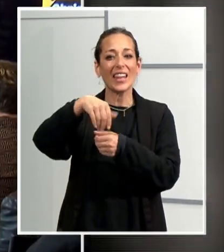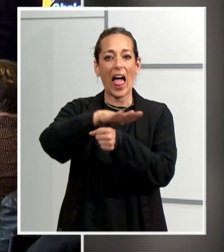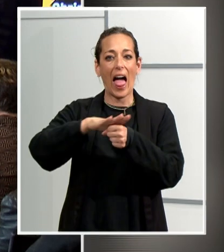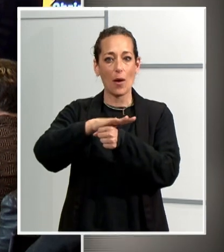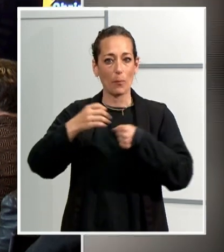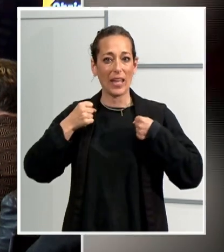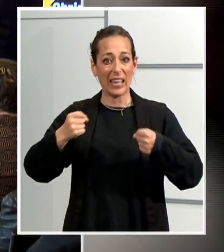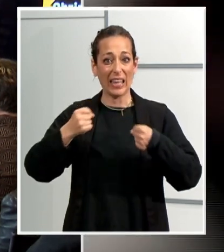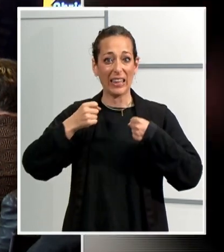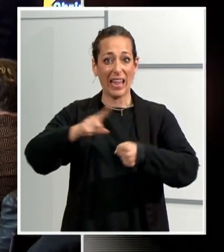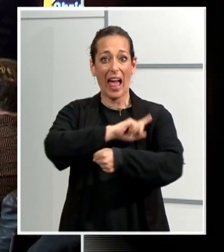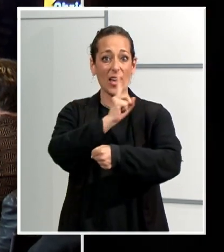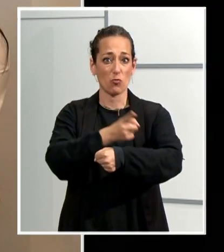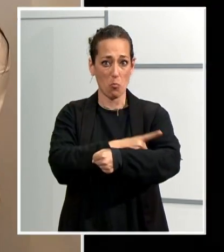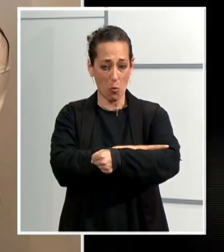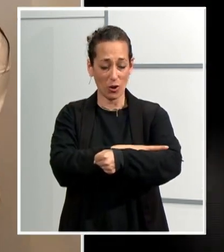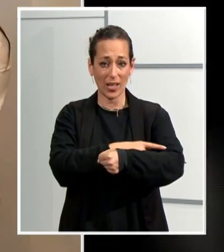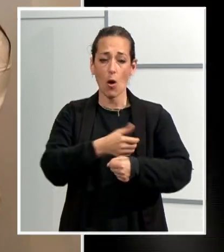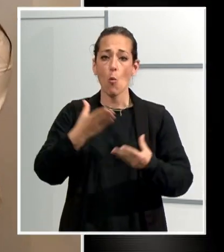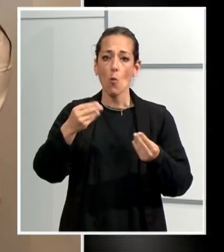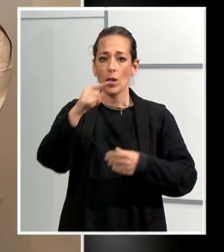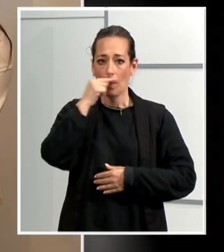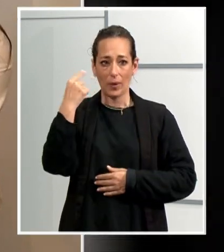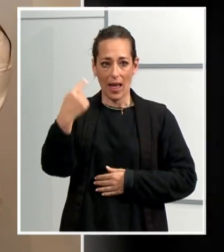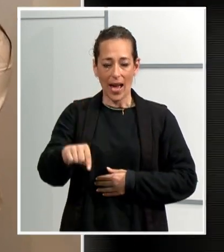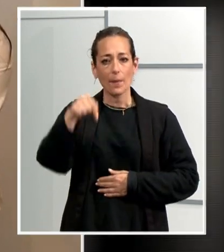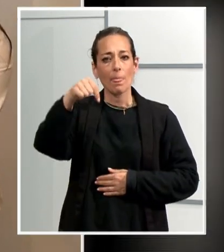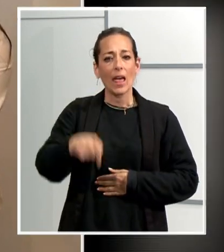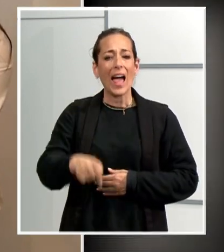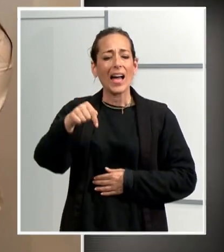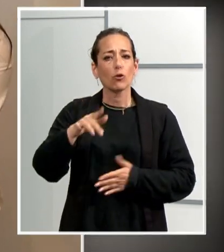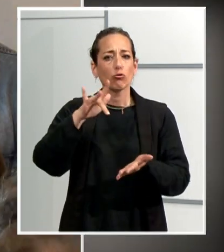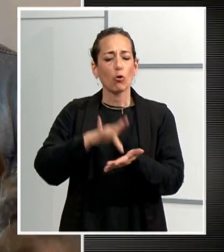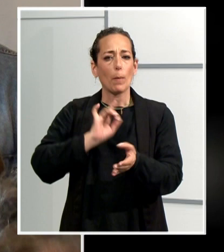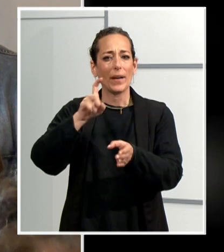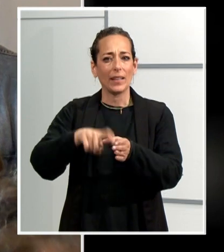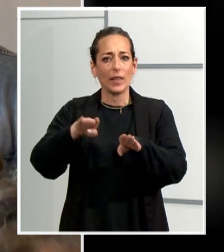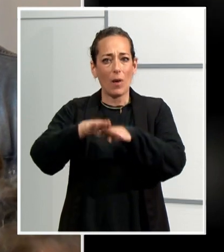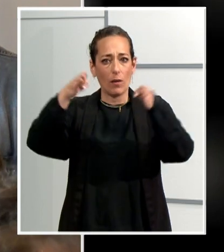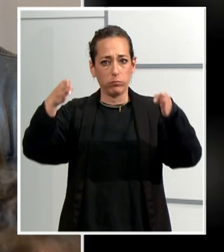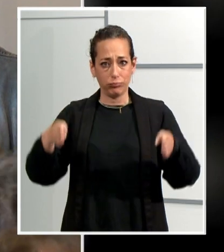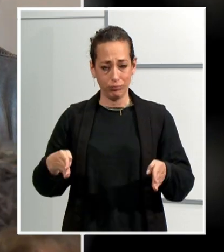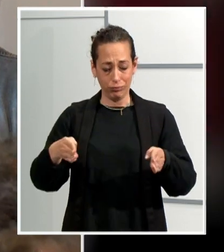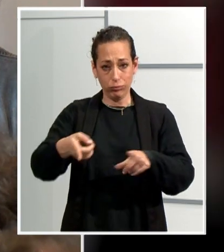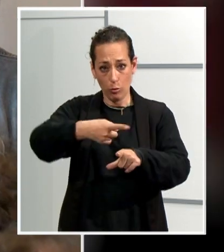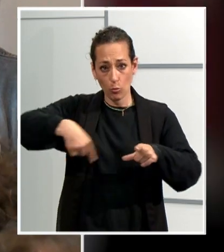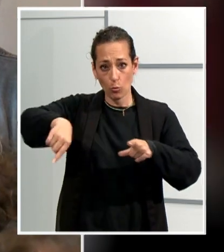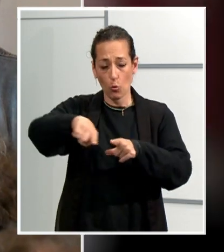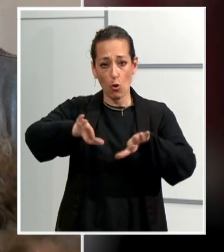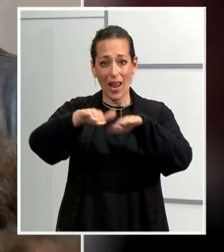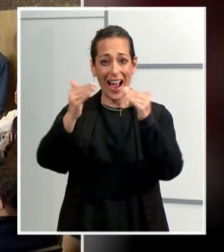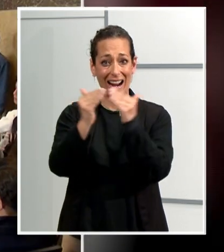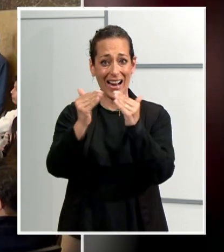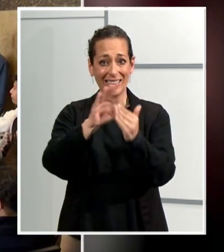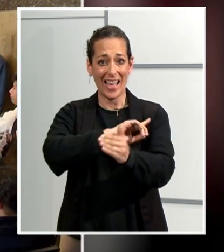dijous les primeres convidades d'un cicle de taules rodones organitzades per l'Ajuntament a la Casa de l'Esport. L'objectiu és abordar la temàtica